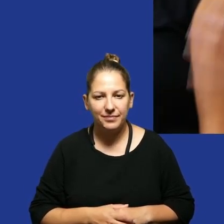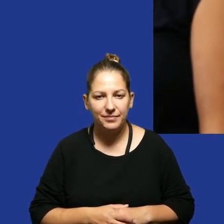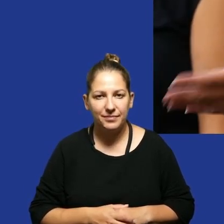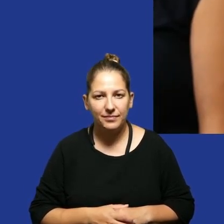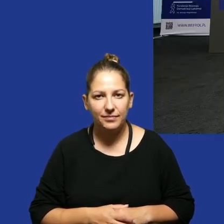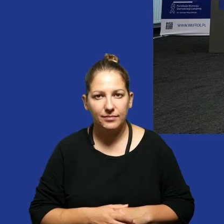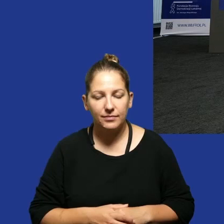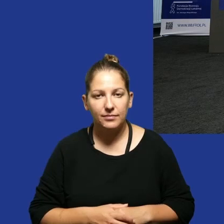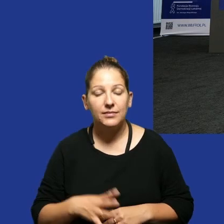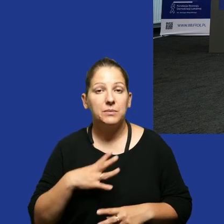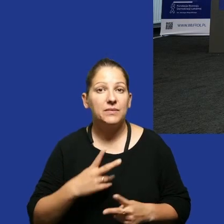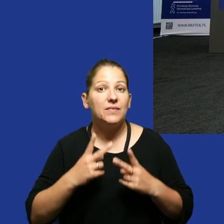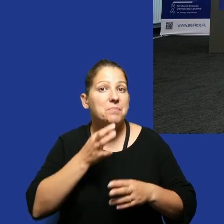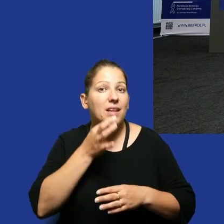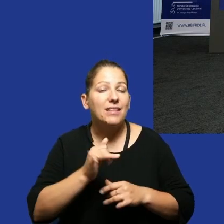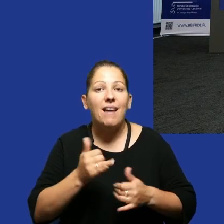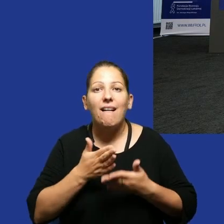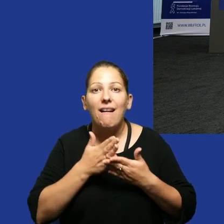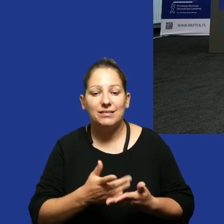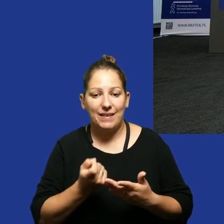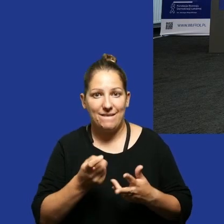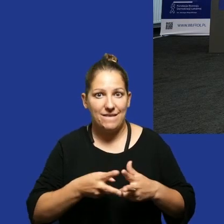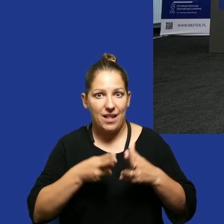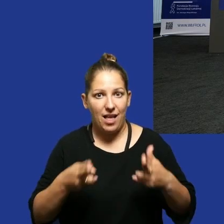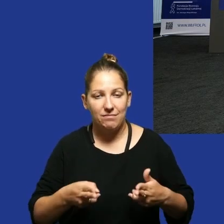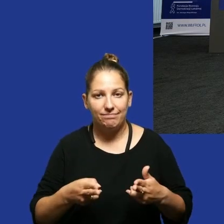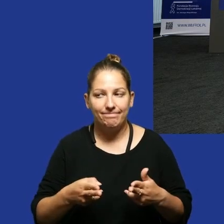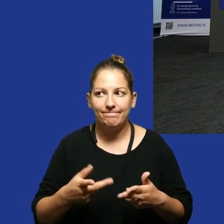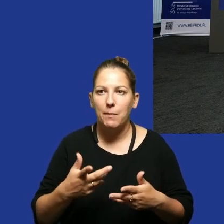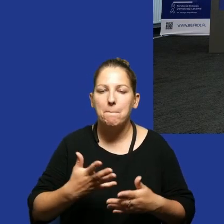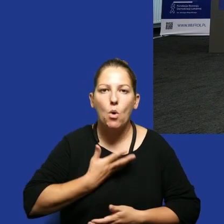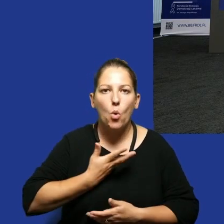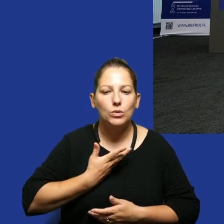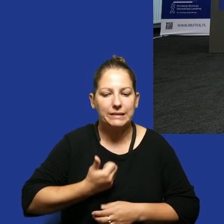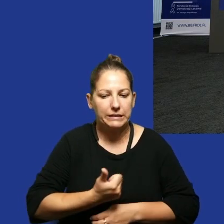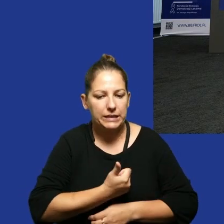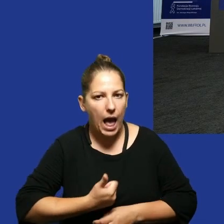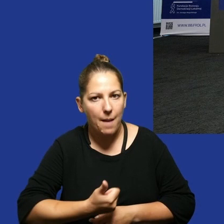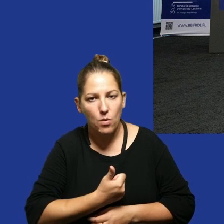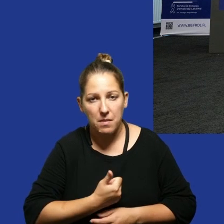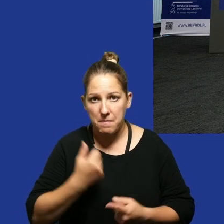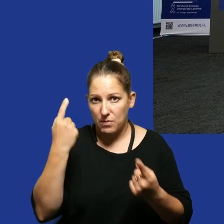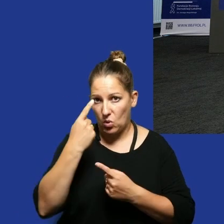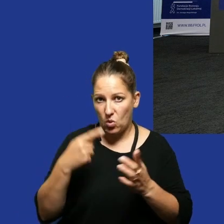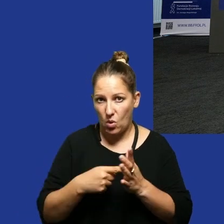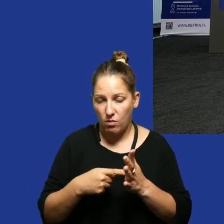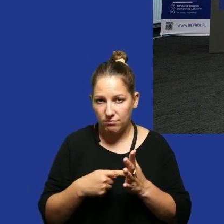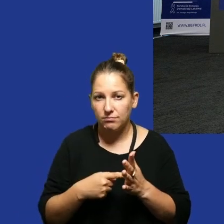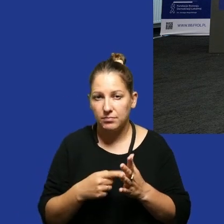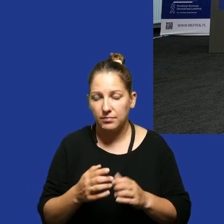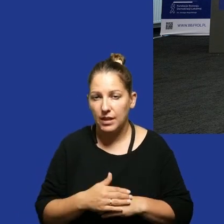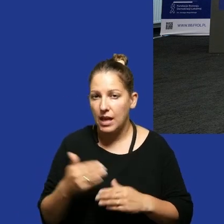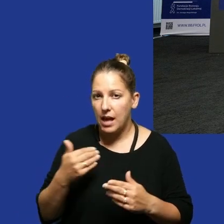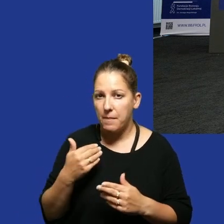były kluczowe pytania jak sobie radzić chwilą o stracyzmu poczucia samotności myślę to są to takie jeśli wychwyciłam